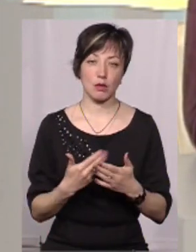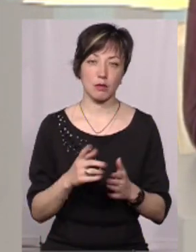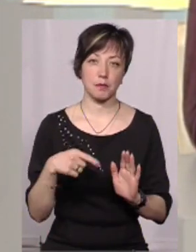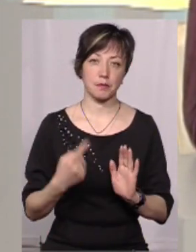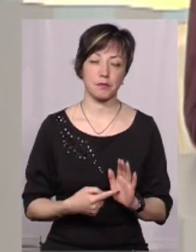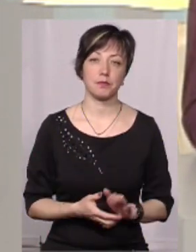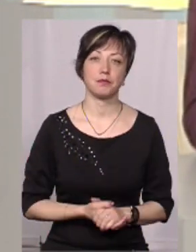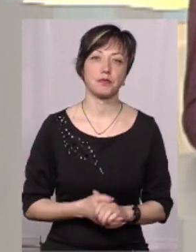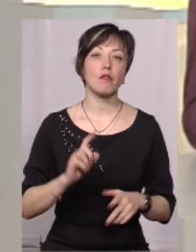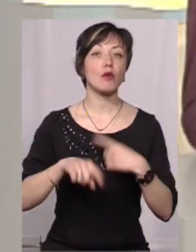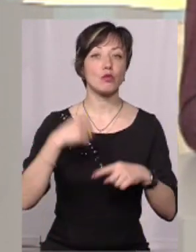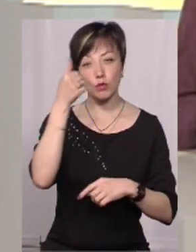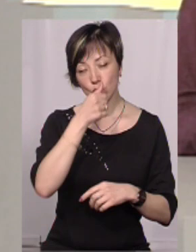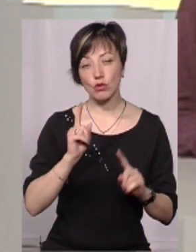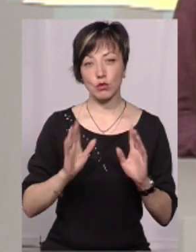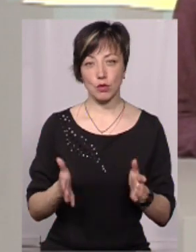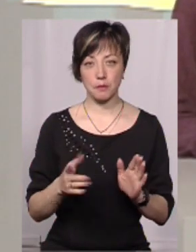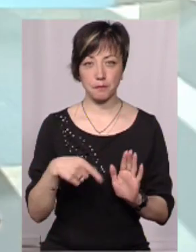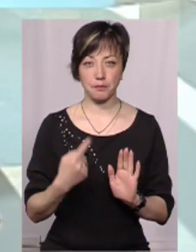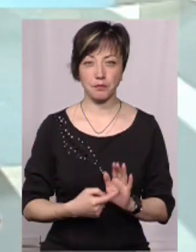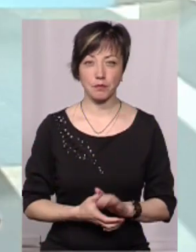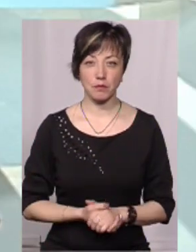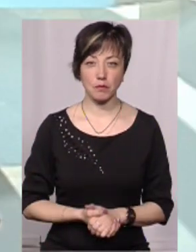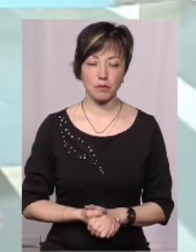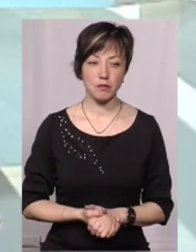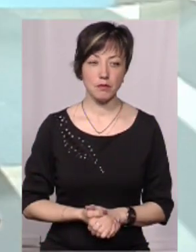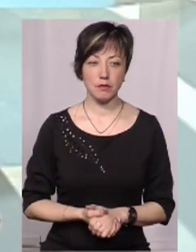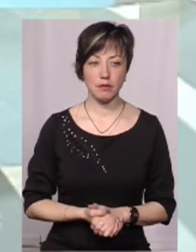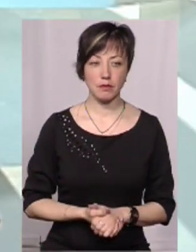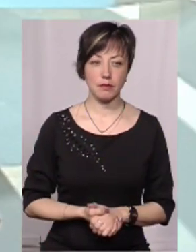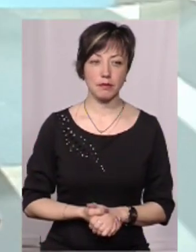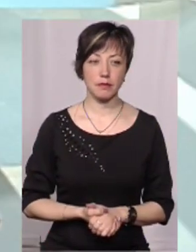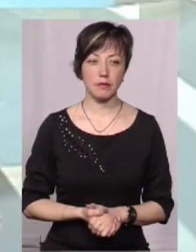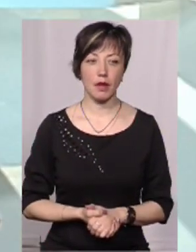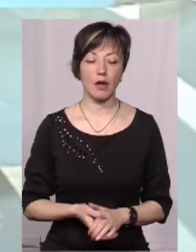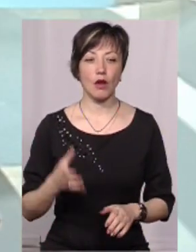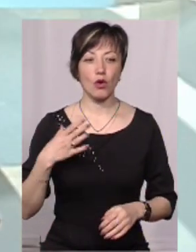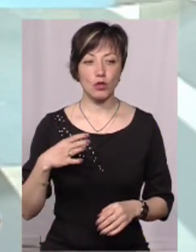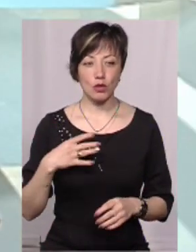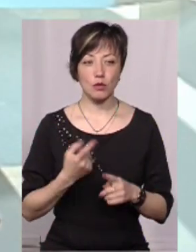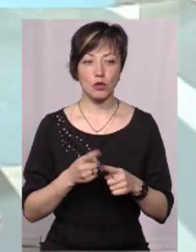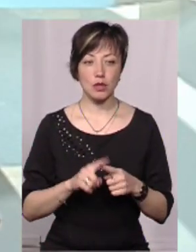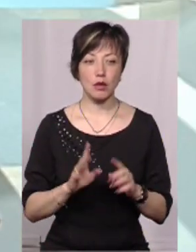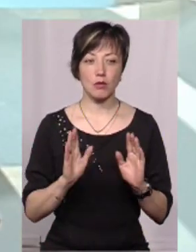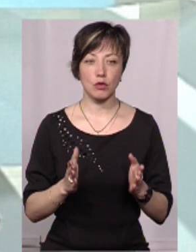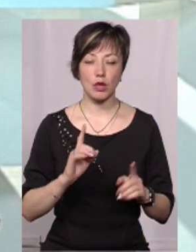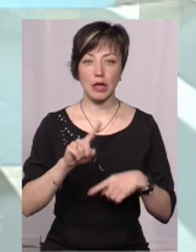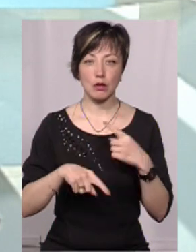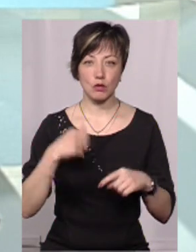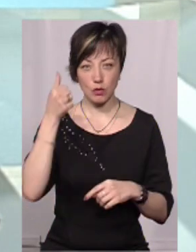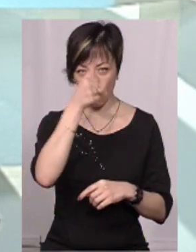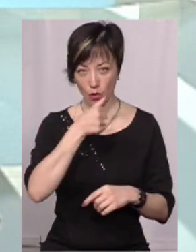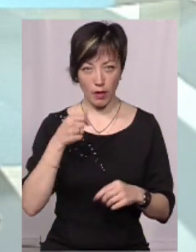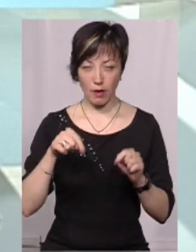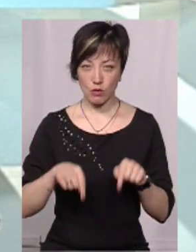приєднаються? От в наступному році що вже буде? Ну, ми, в принципі, очікуємо, що це буде наступного